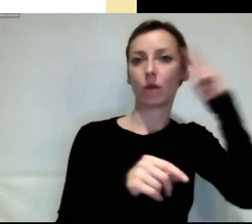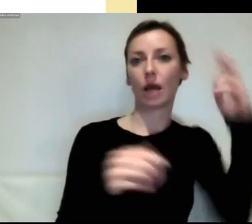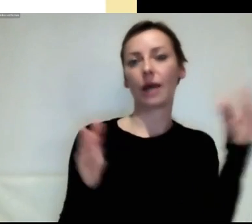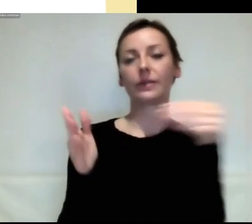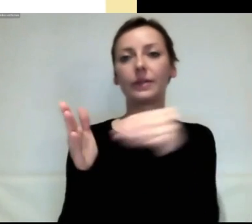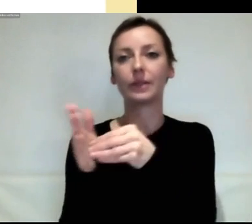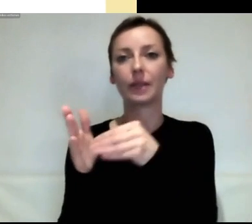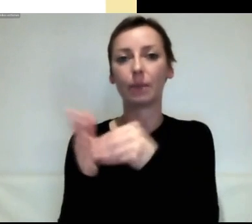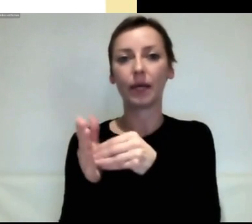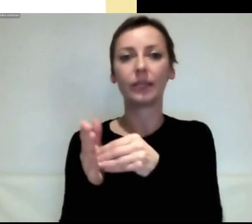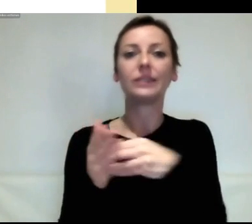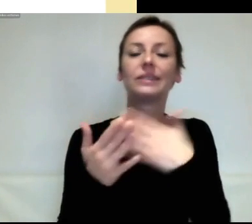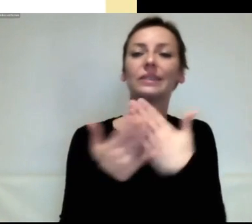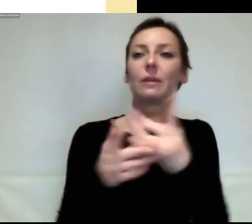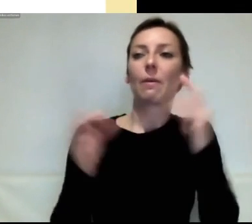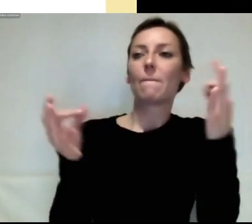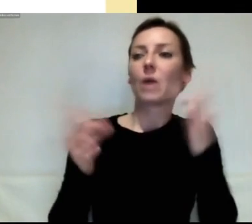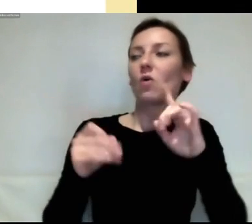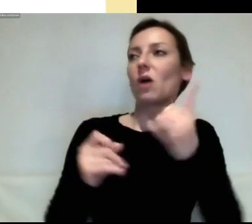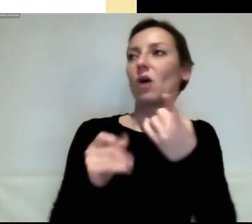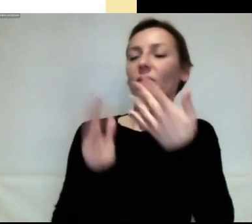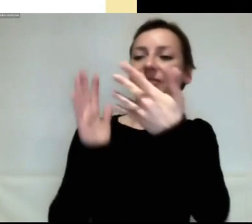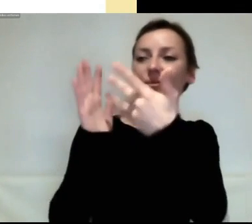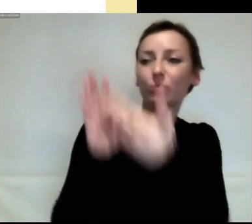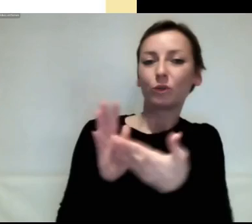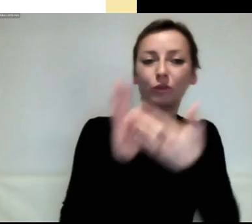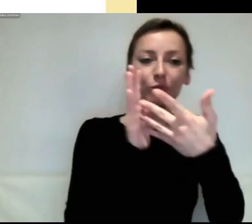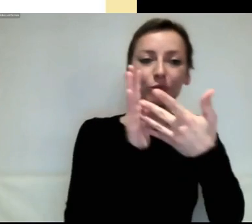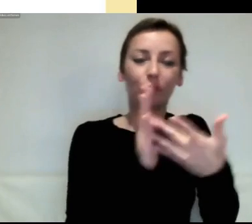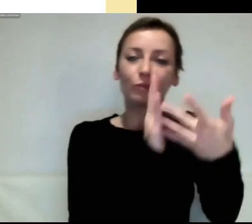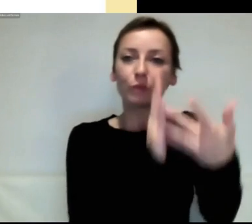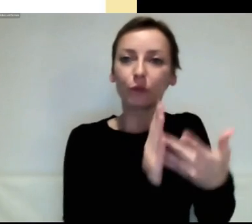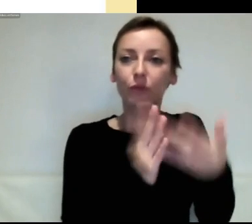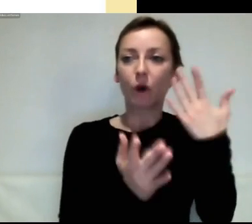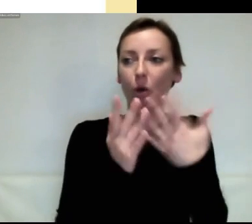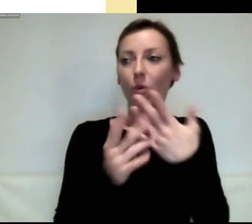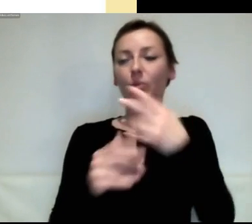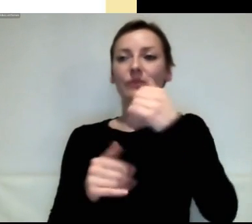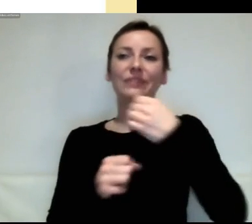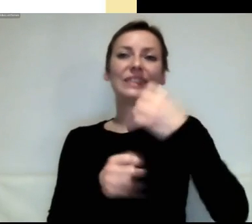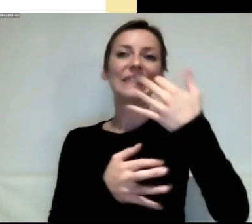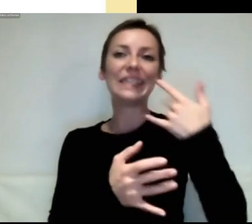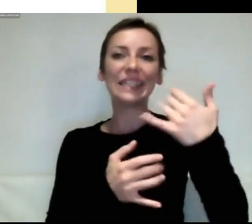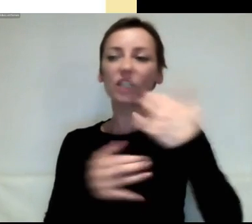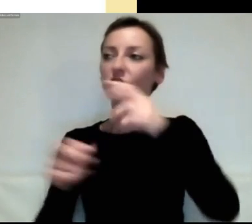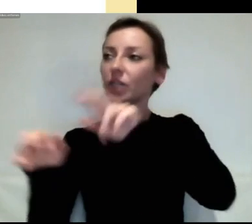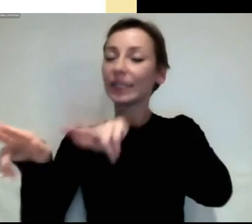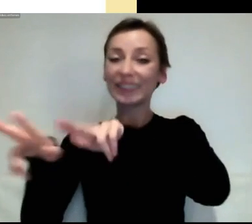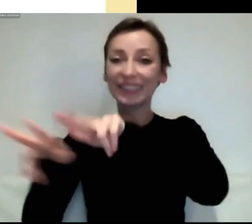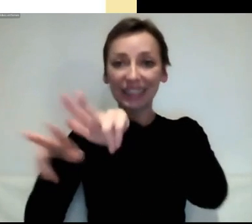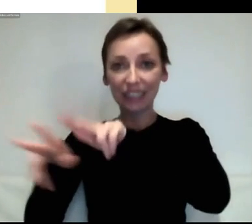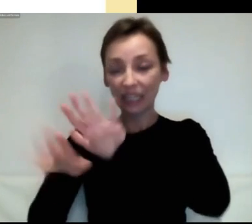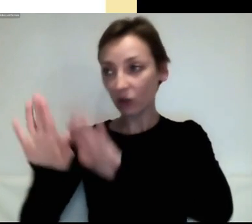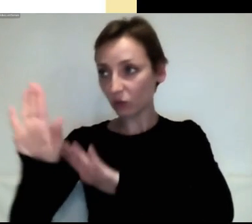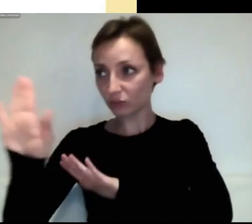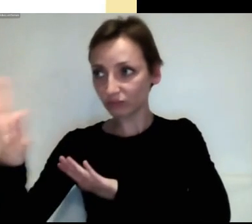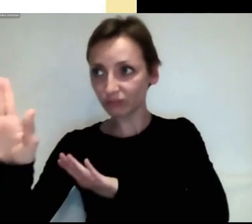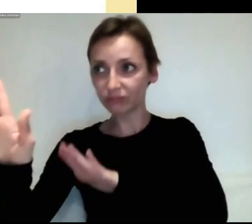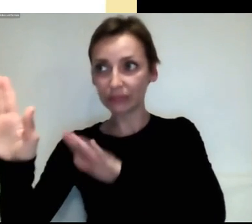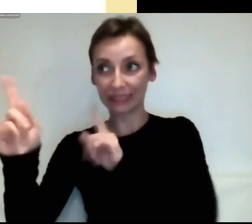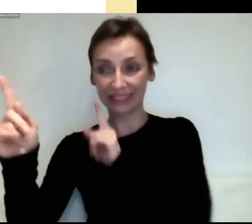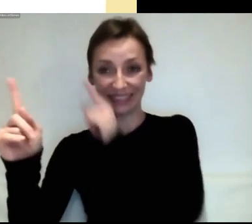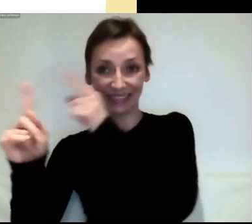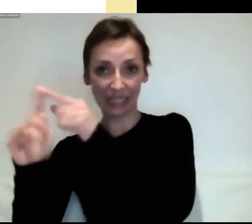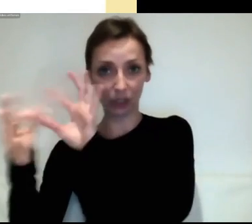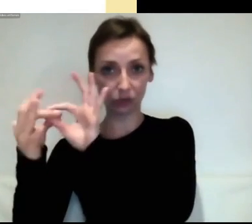überprüft, ob sie mit den Klimazielen der irischen Regierung kompatibel sind und auch bestehende Gesetze daraufhin überprüft.